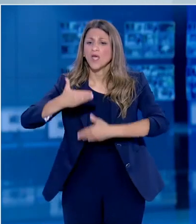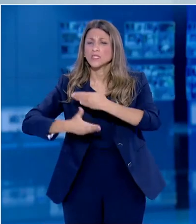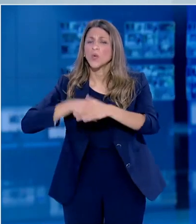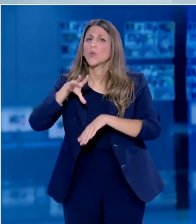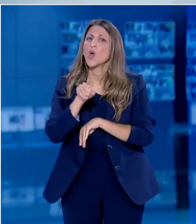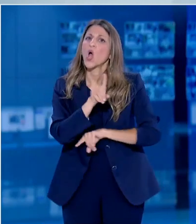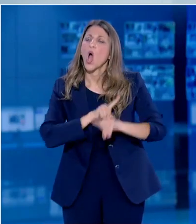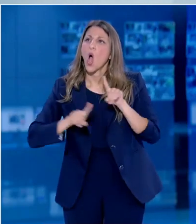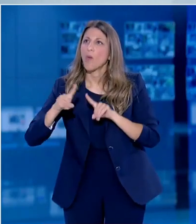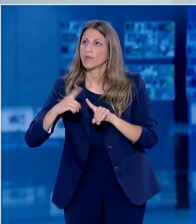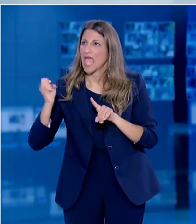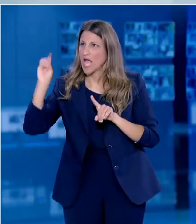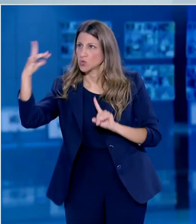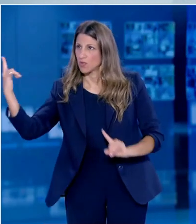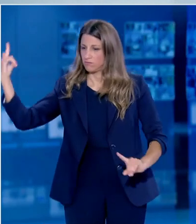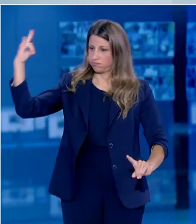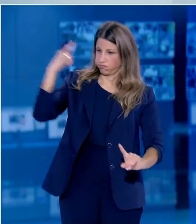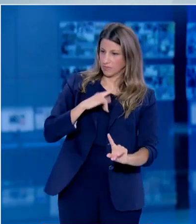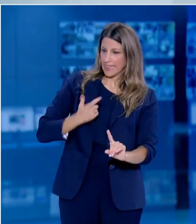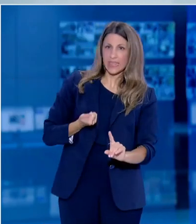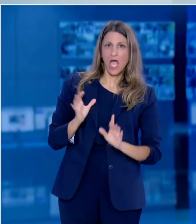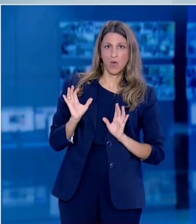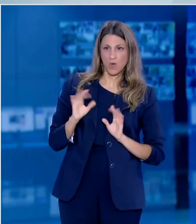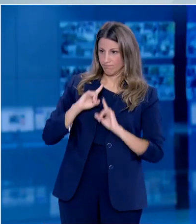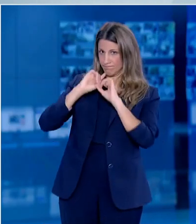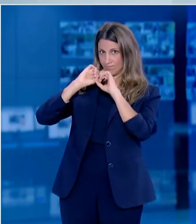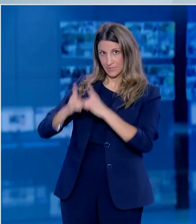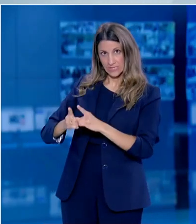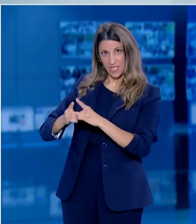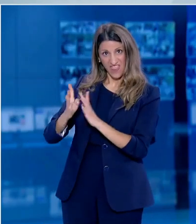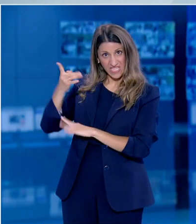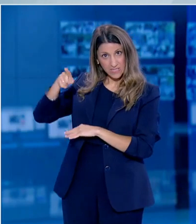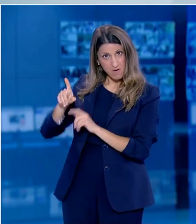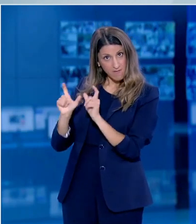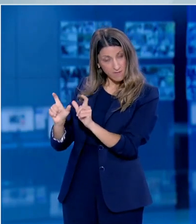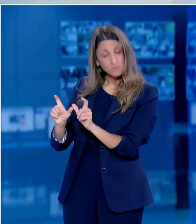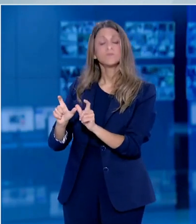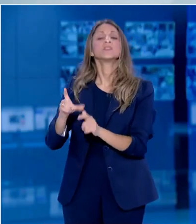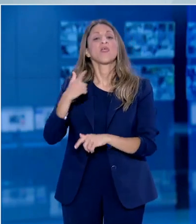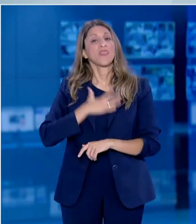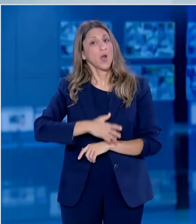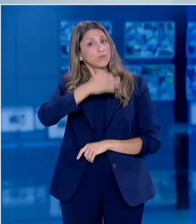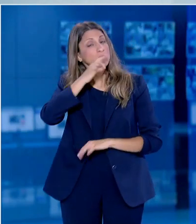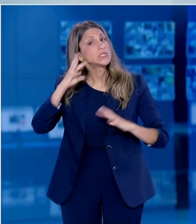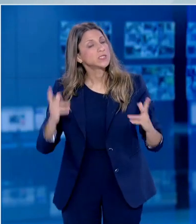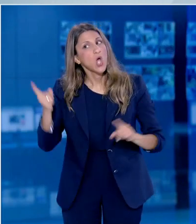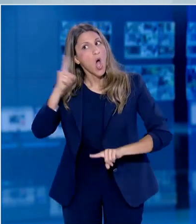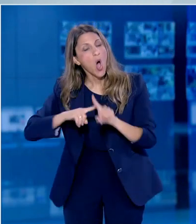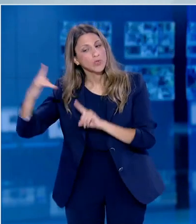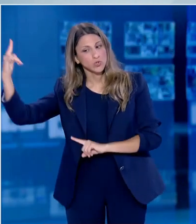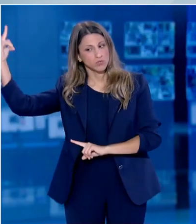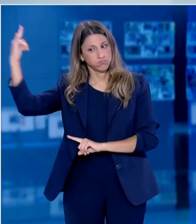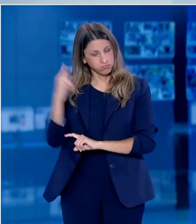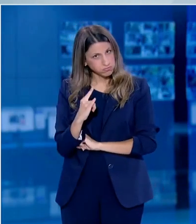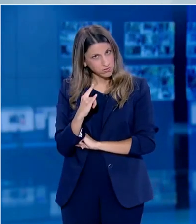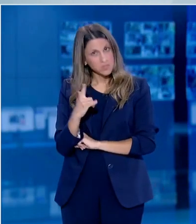για όσους έρχονται από το εξωτερικό θα ήθελα να σας ενημερώσω ότι το μέτρο της 14ήμερης καραντίνας για τους ερχόμενους στη χώρα έχει